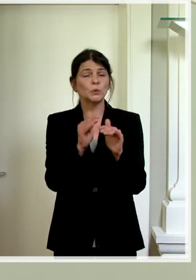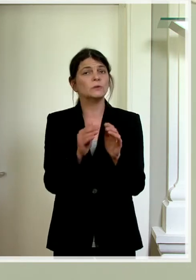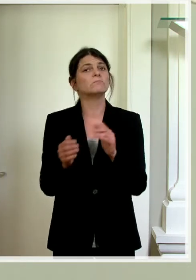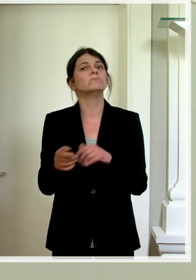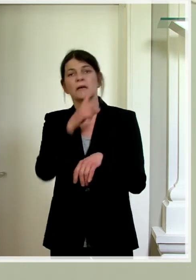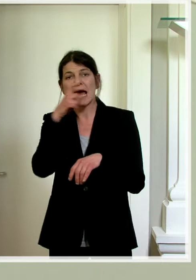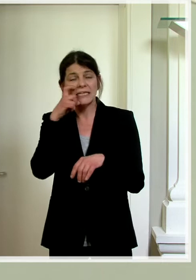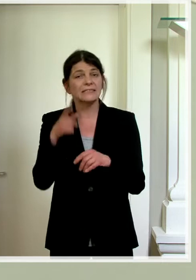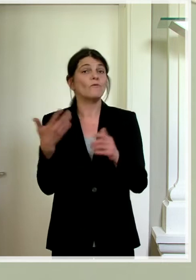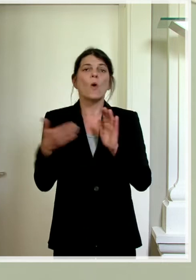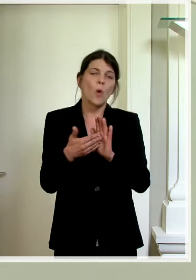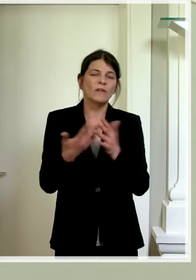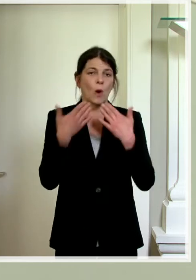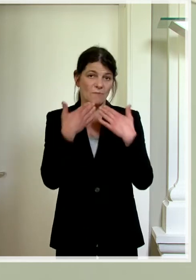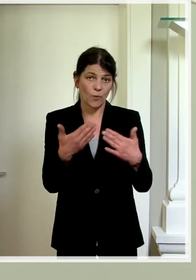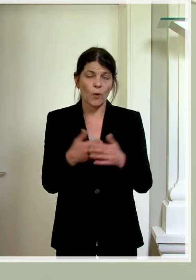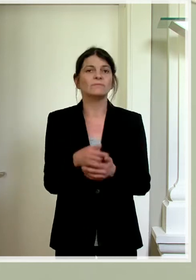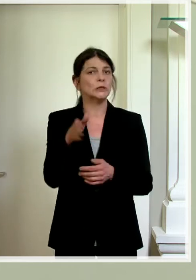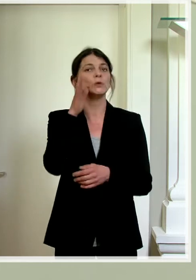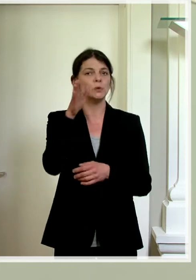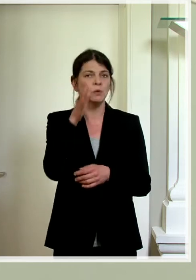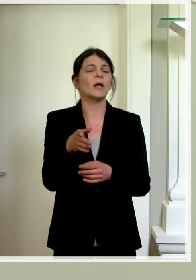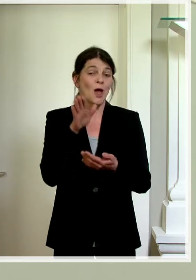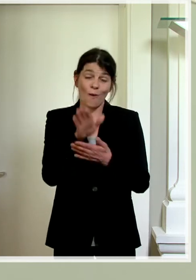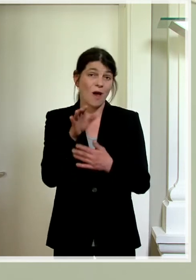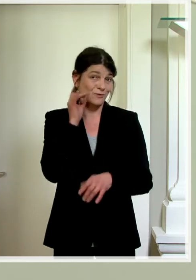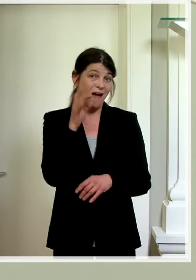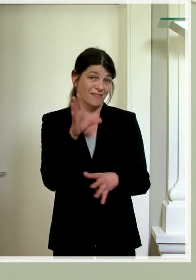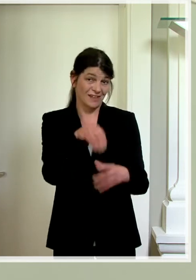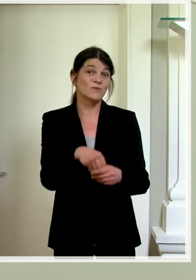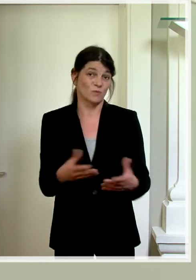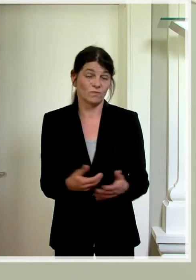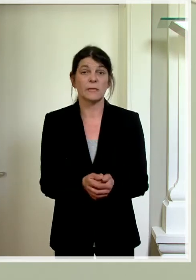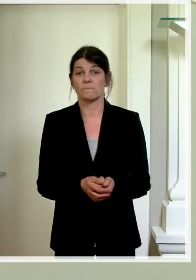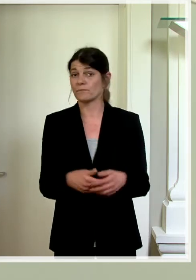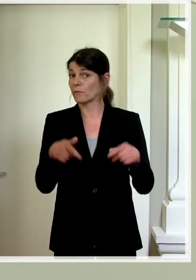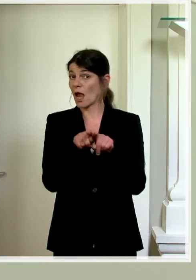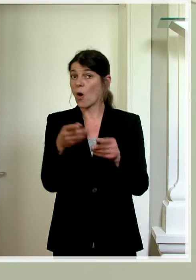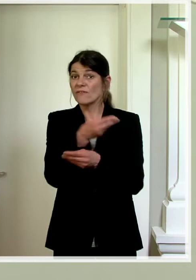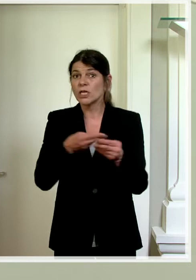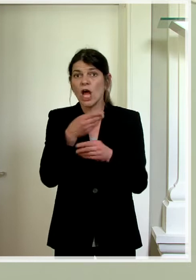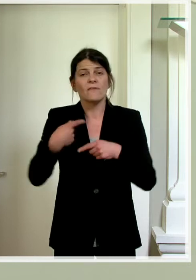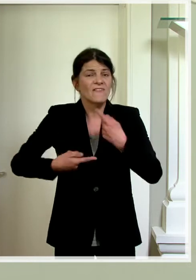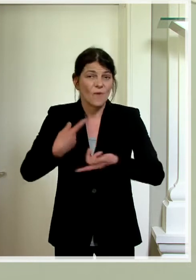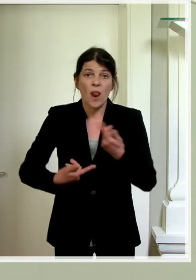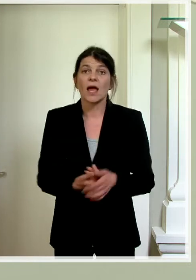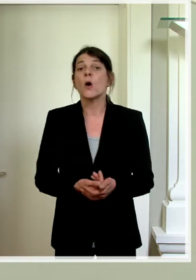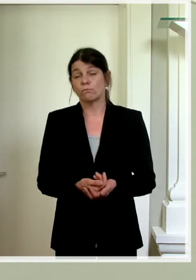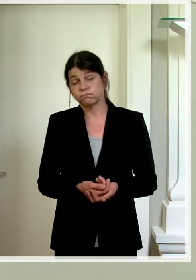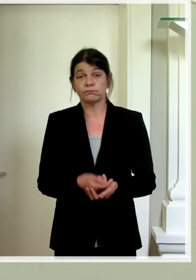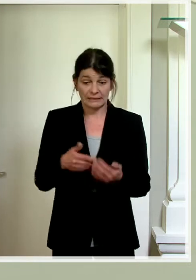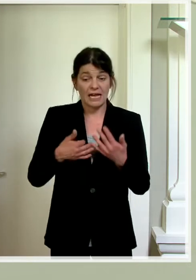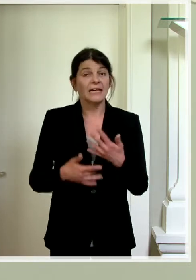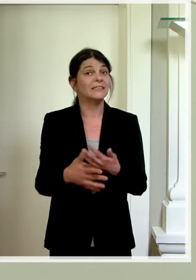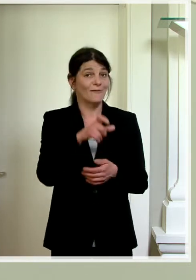nötig und empfohlen, werden künftig zum Alltag gehören. Auch die wirtschaftlichen Folgen werden uns in den nächsten